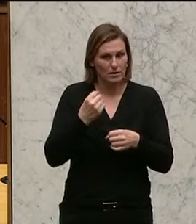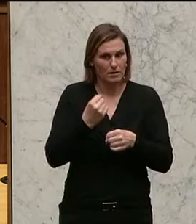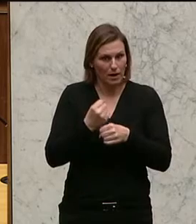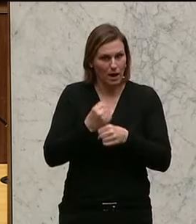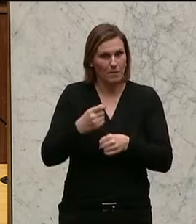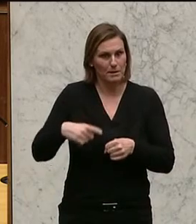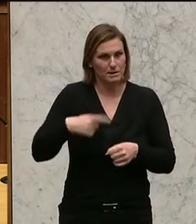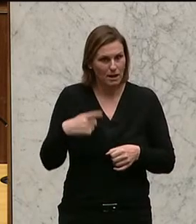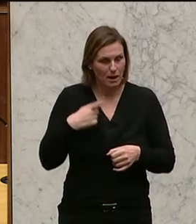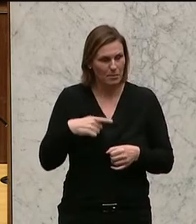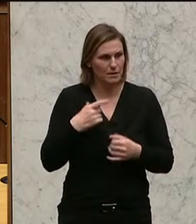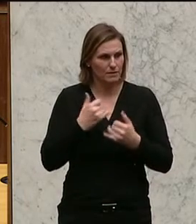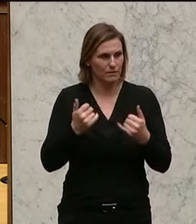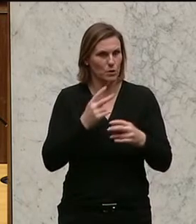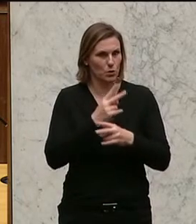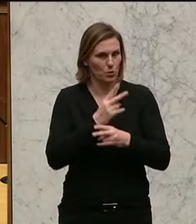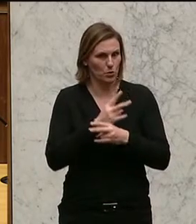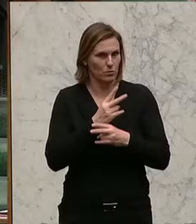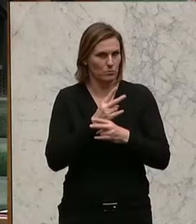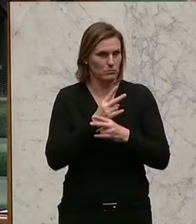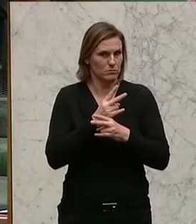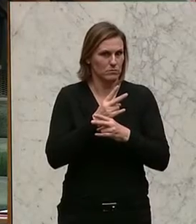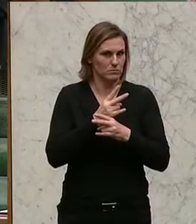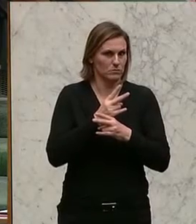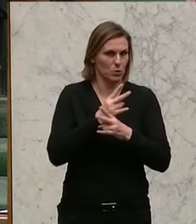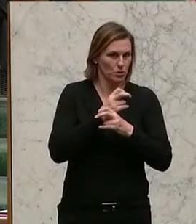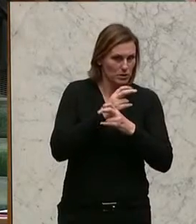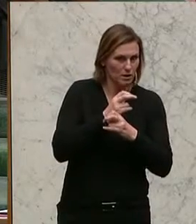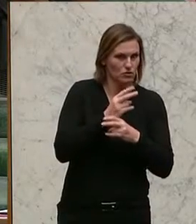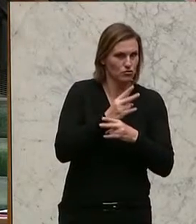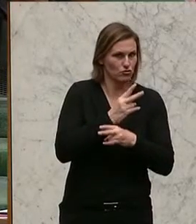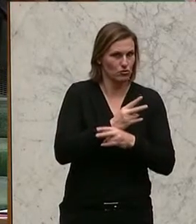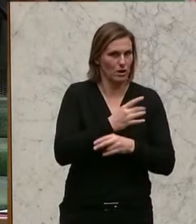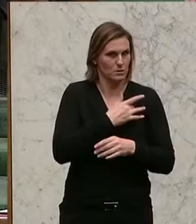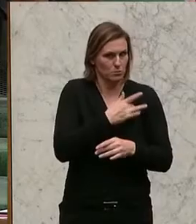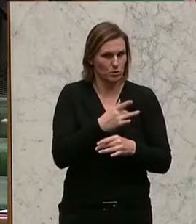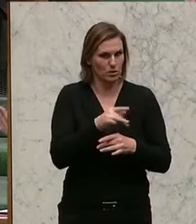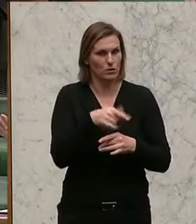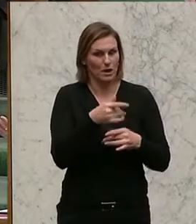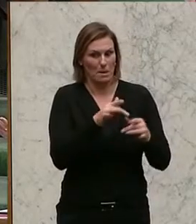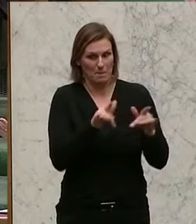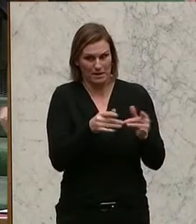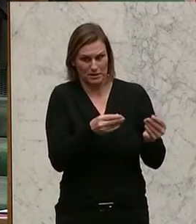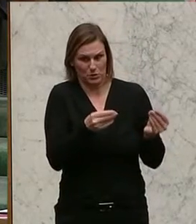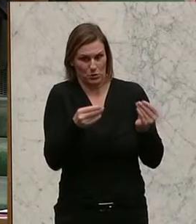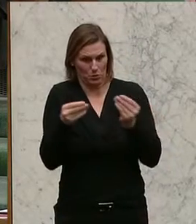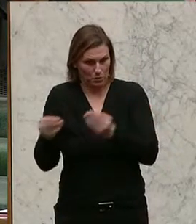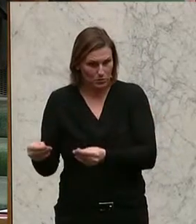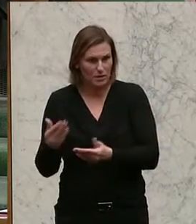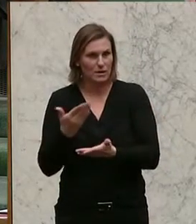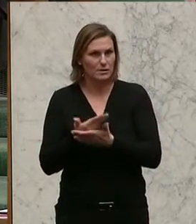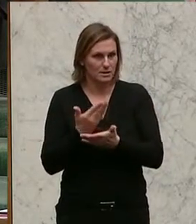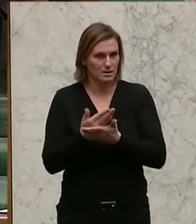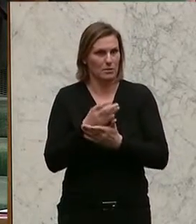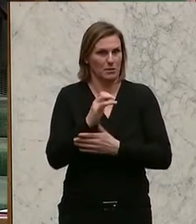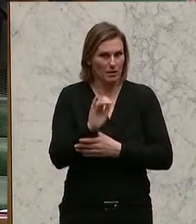üblicherweise österreichische Staatsbürger werden und die Pension dann als österreichische Staatsbürger beziehen. Dadurch haben Sie